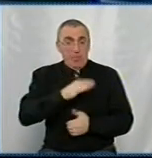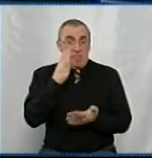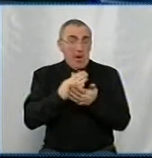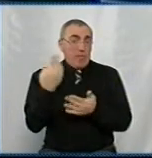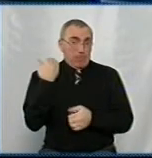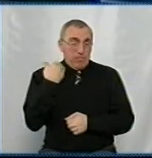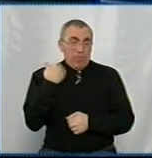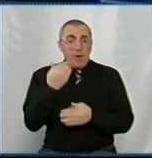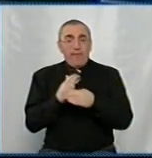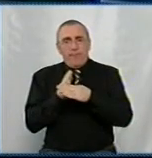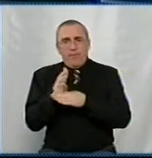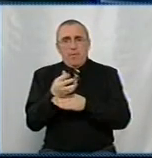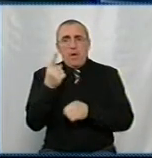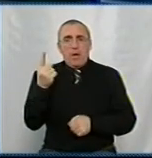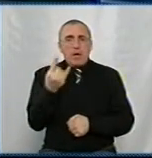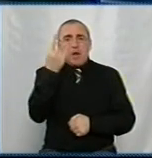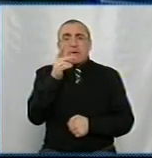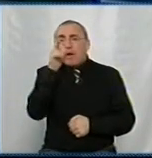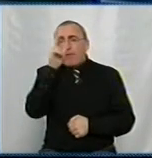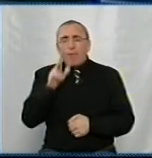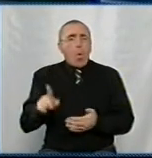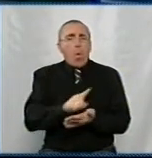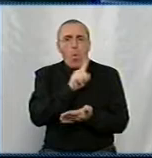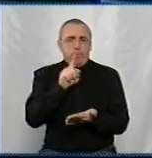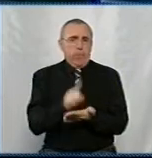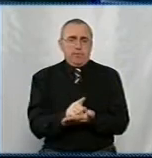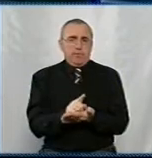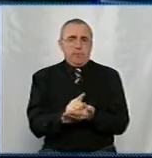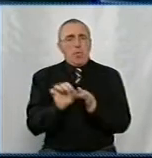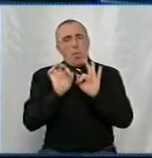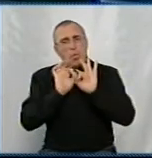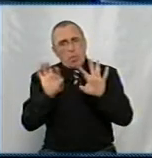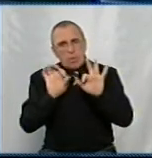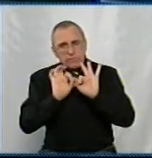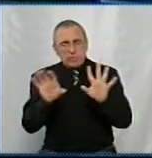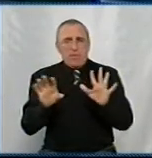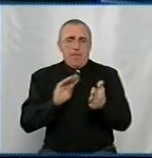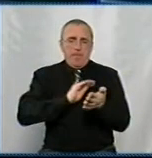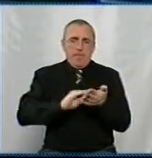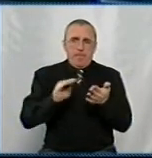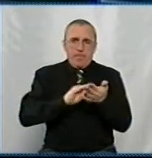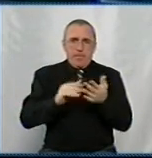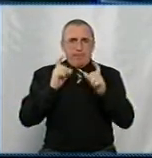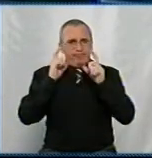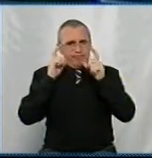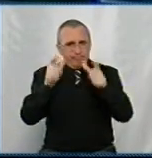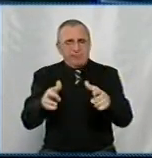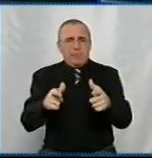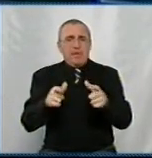заборгованість, відвідує раз у квартал, це обов'язково. Розсказуємо, пишемо, надсилаємо листи,